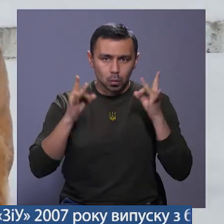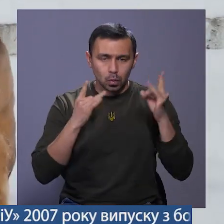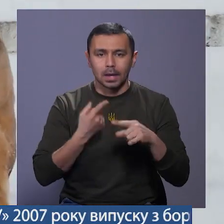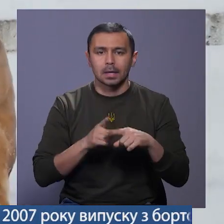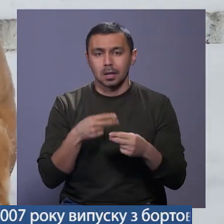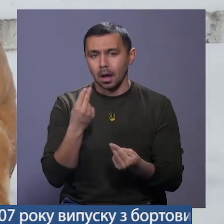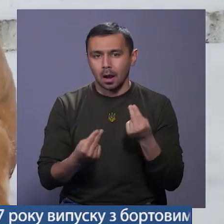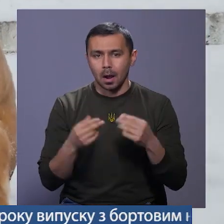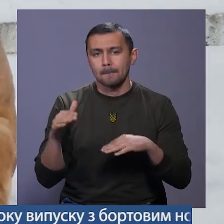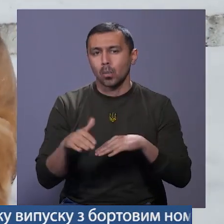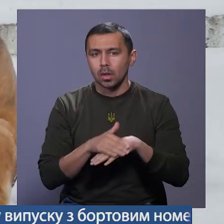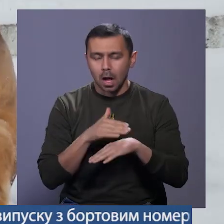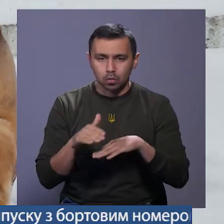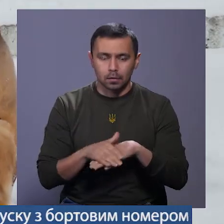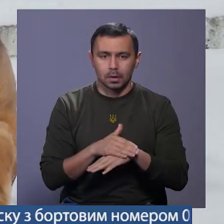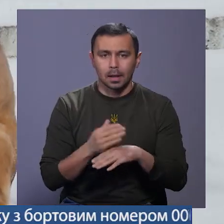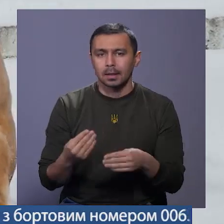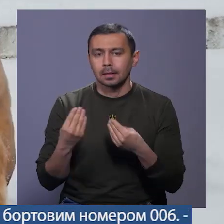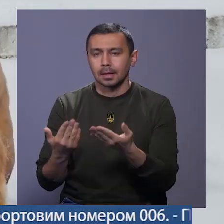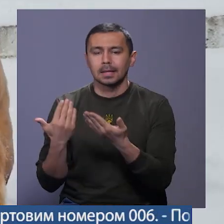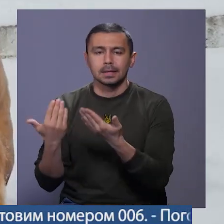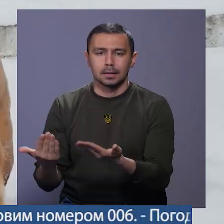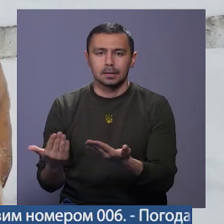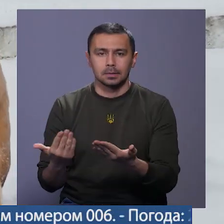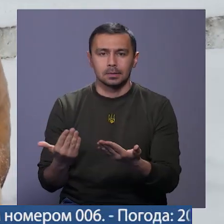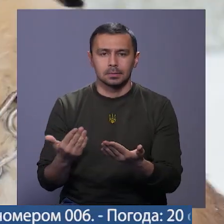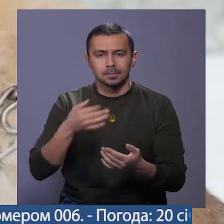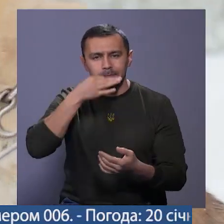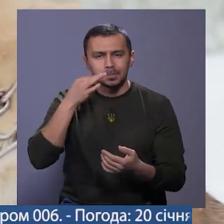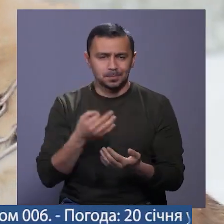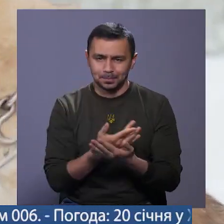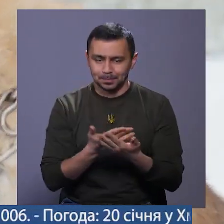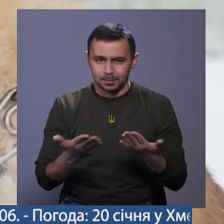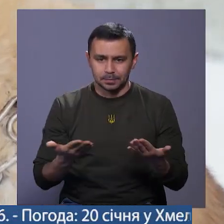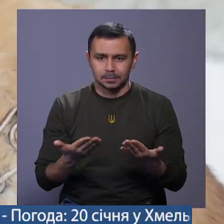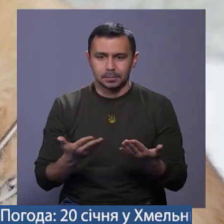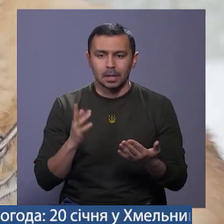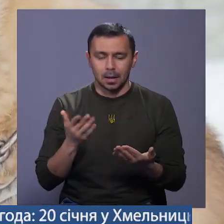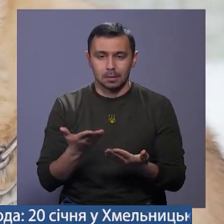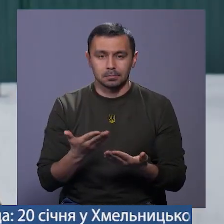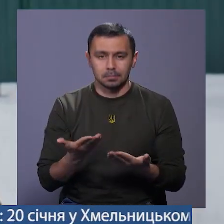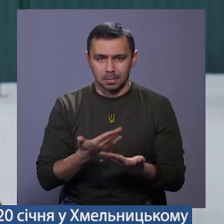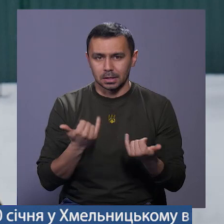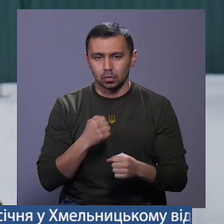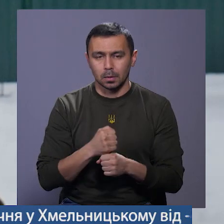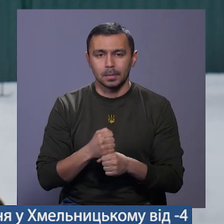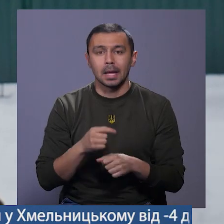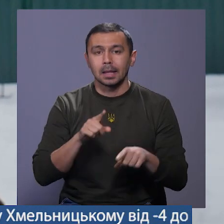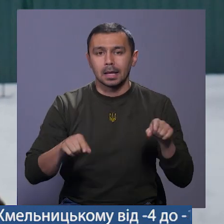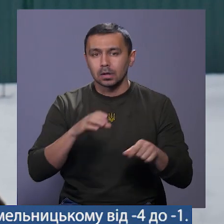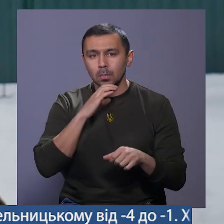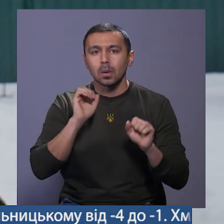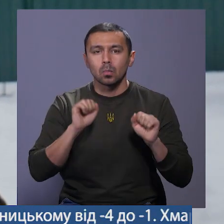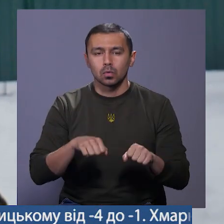Це гра, поглажування, дати їй ласощі якісь. Ось як ми з ірбісом. Деякі собаки